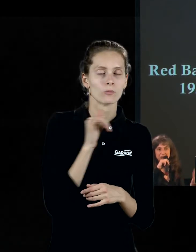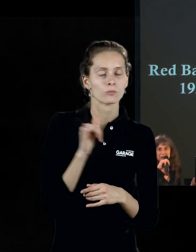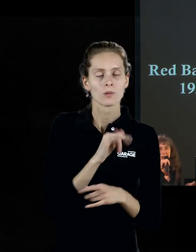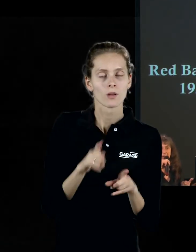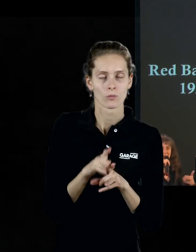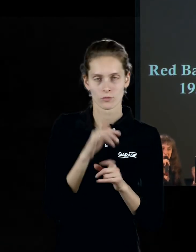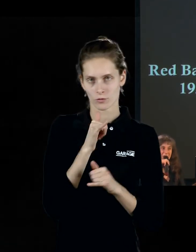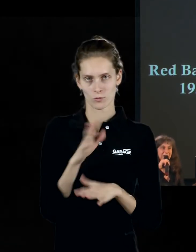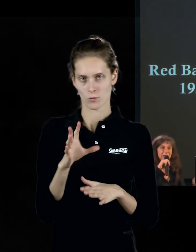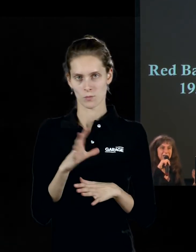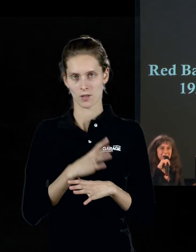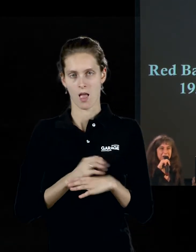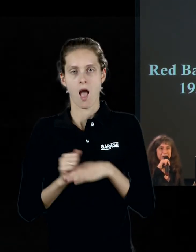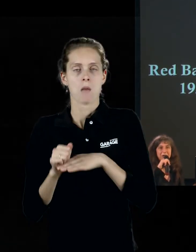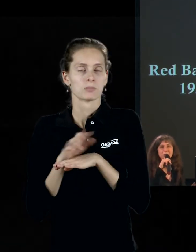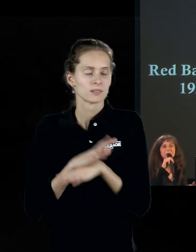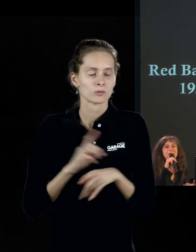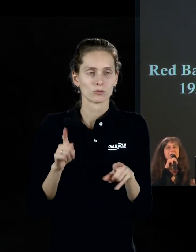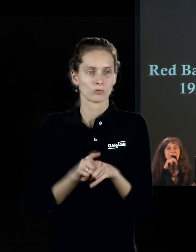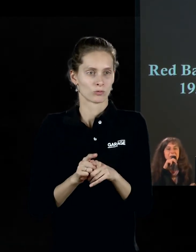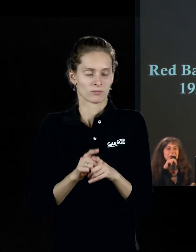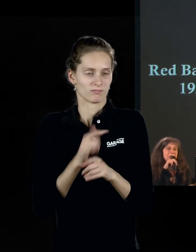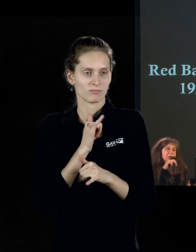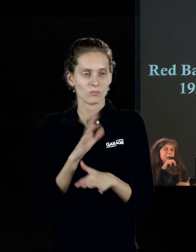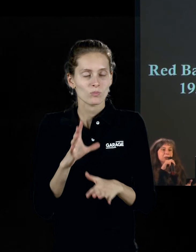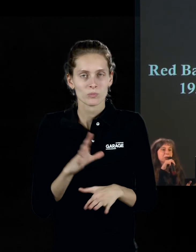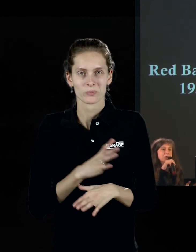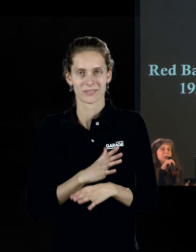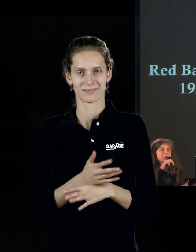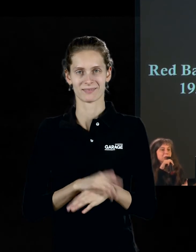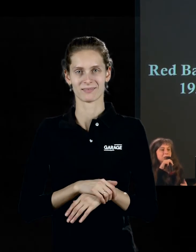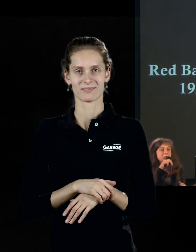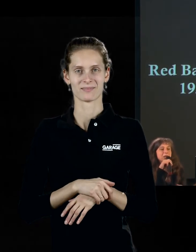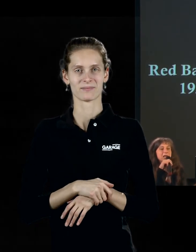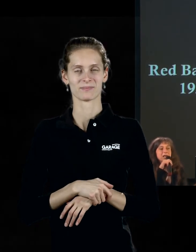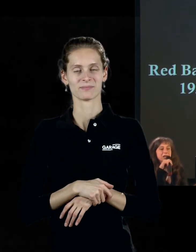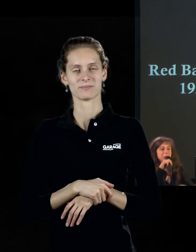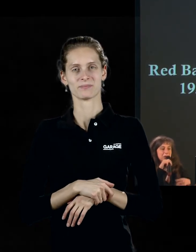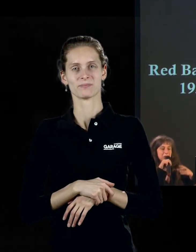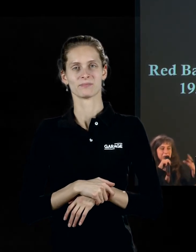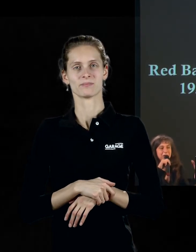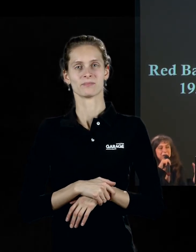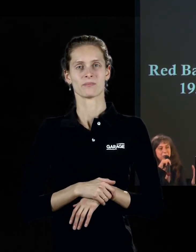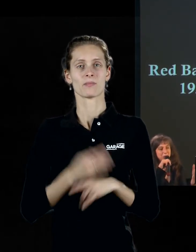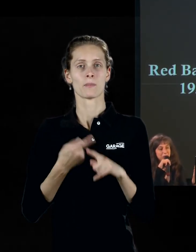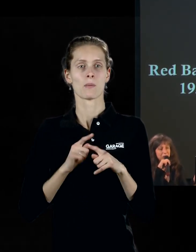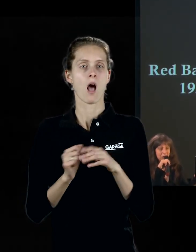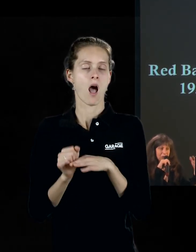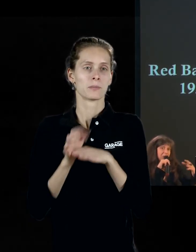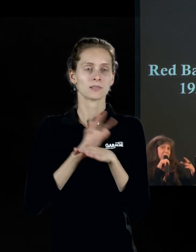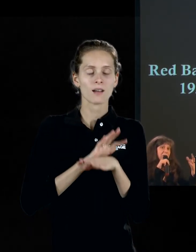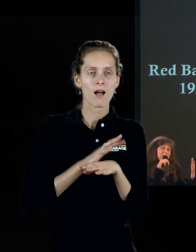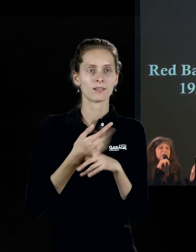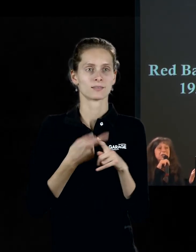абстракция также не абсолютная, также эфемерна, как и фигуративное искусство, поэтому абстракция может